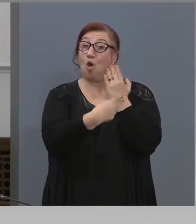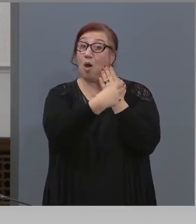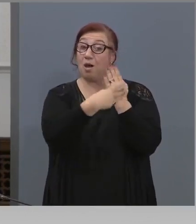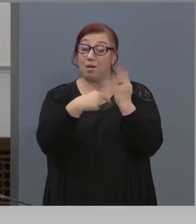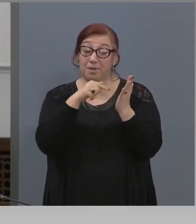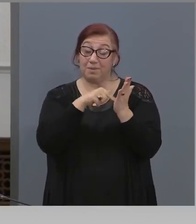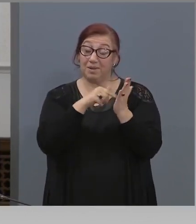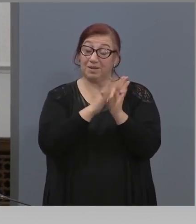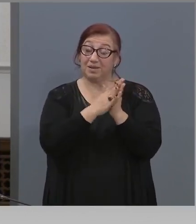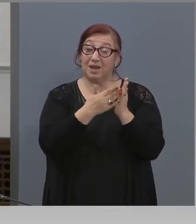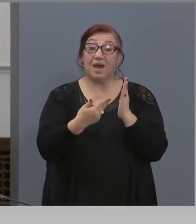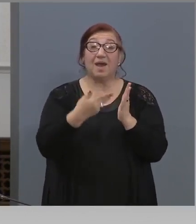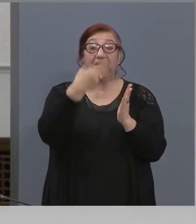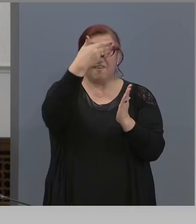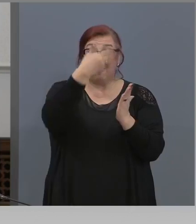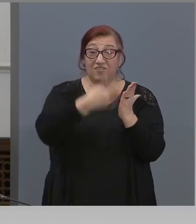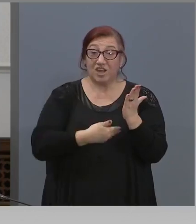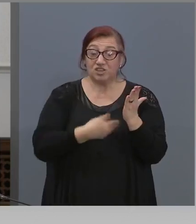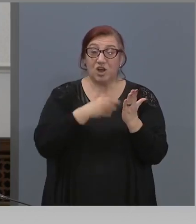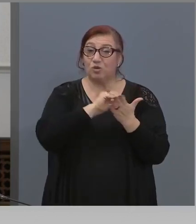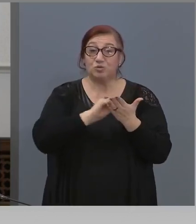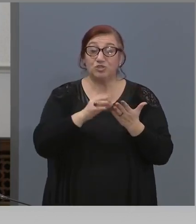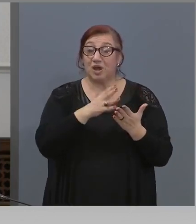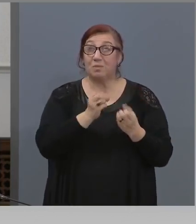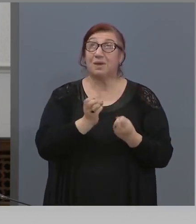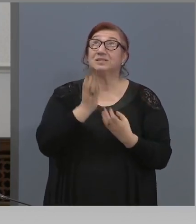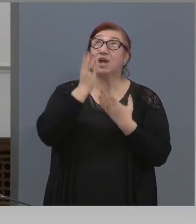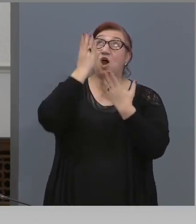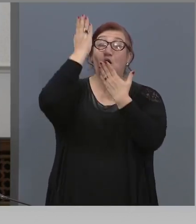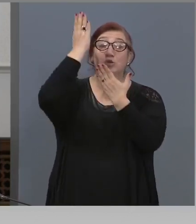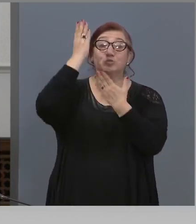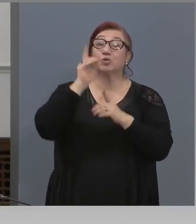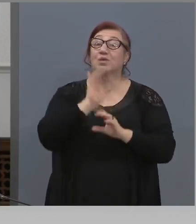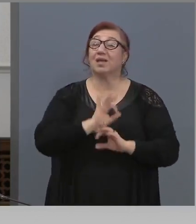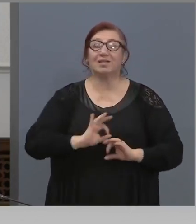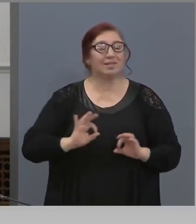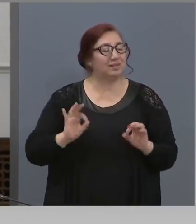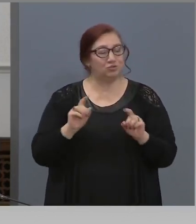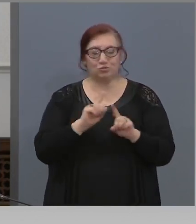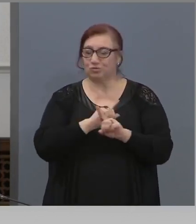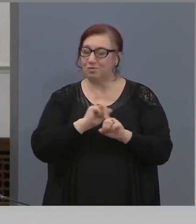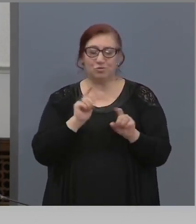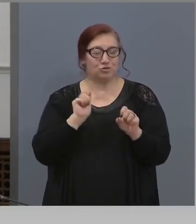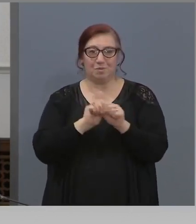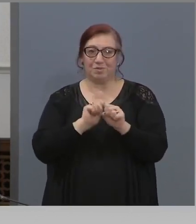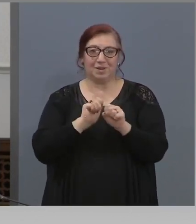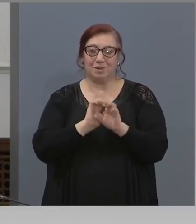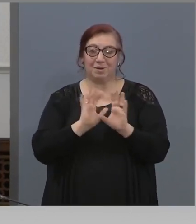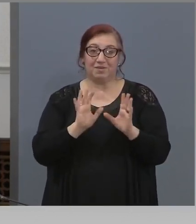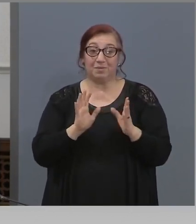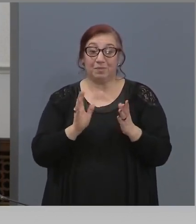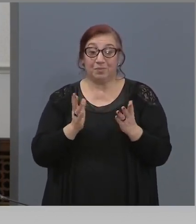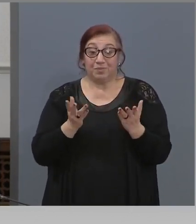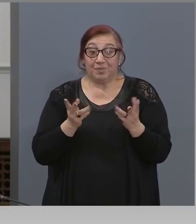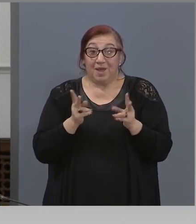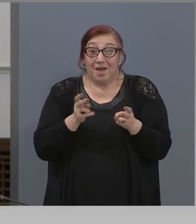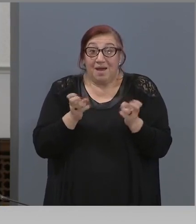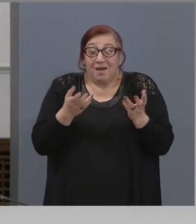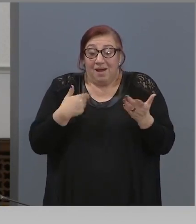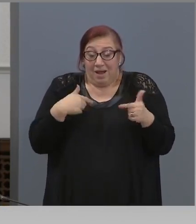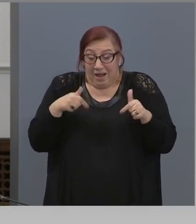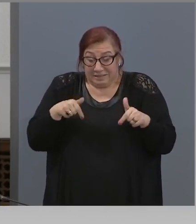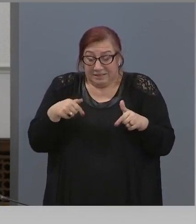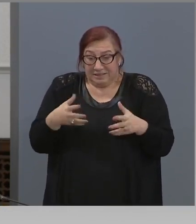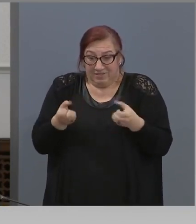А най-отпред пише, без Господа нищо не може да направи. И как да затворя църквата,